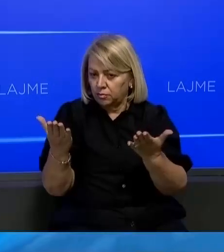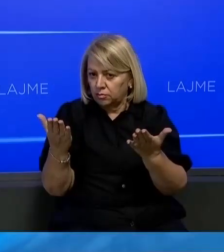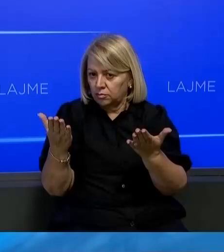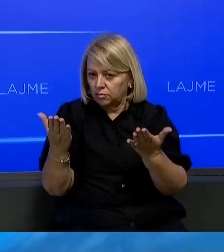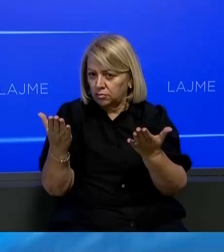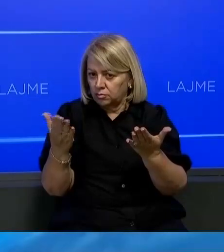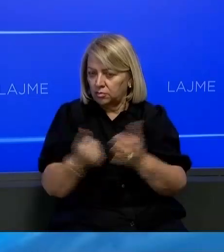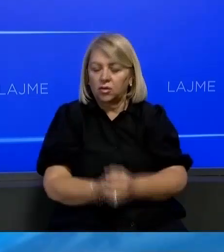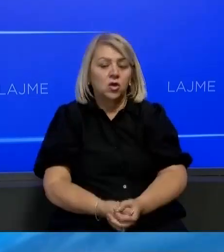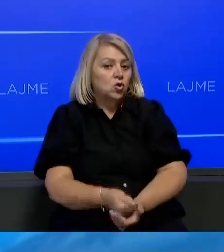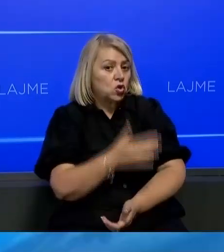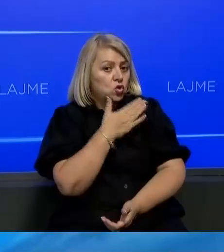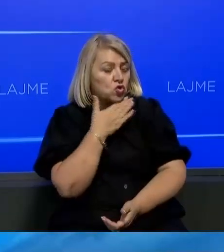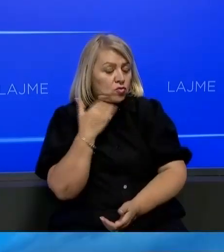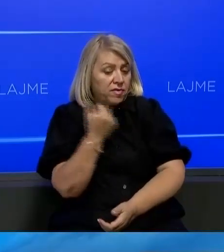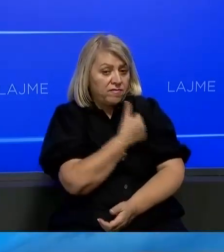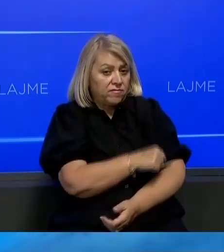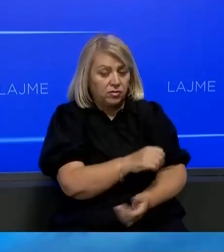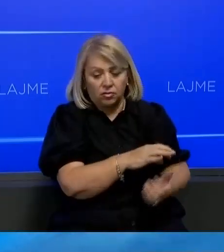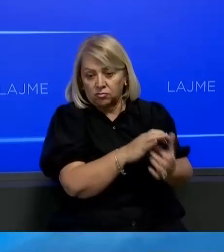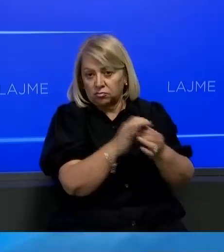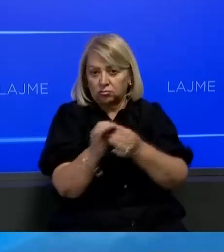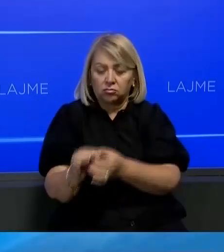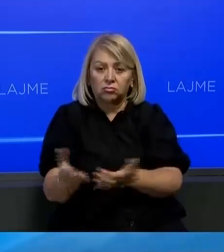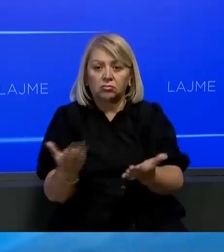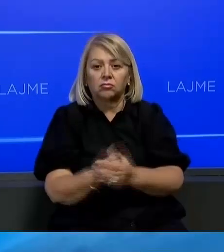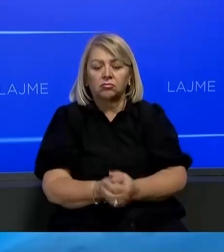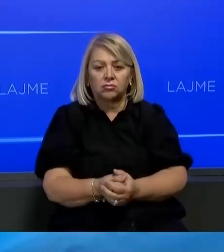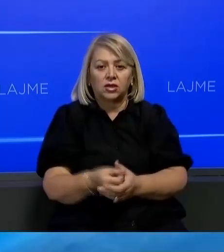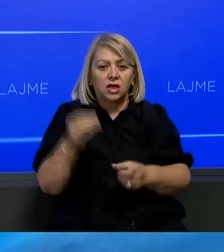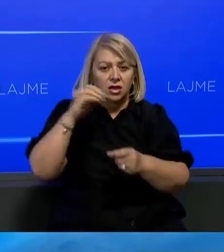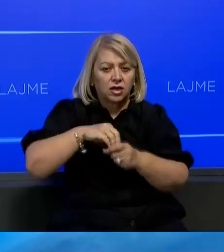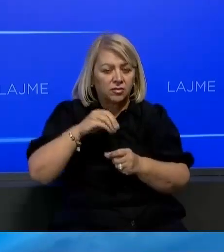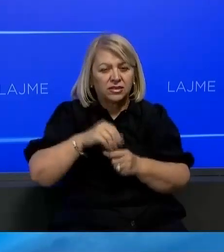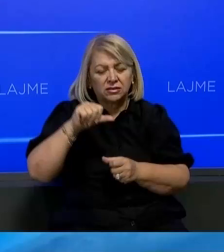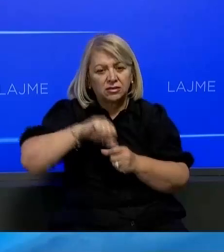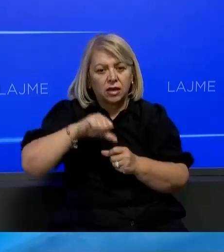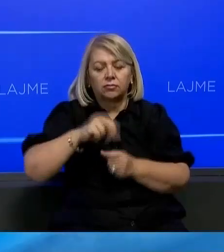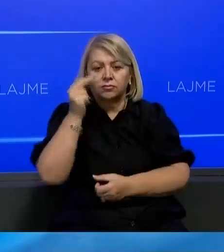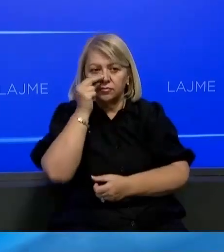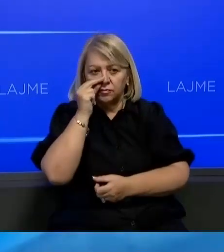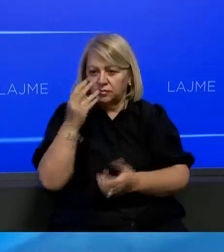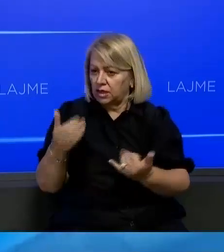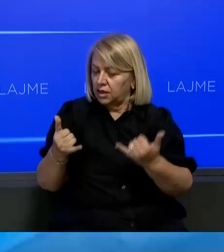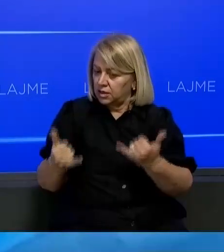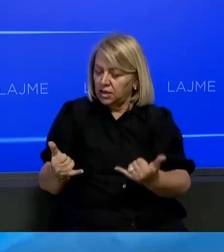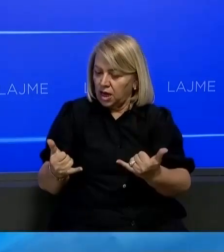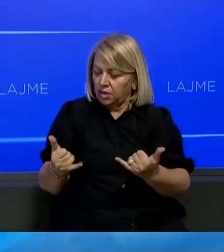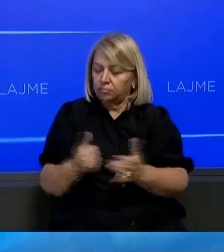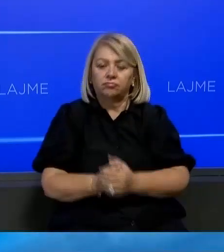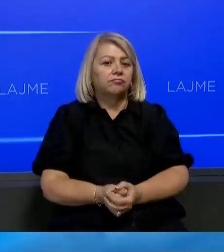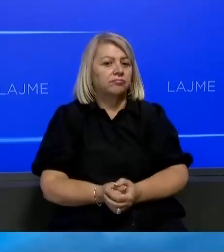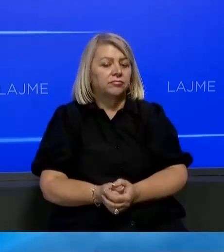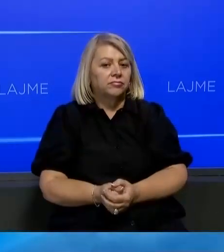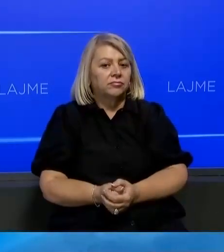dimer. Shumë e shumë vjetë do të kalonin për atë gaz sielës. Mirë po, ne i kemi në remont